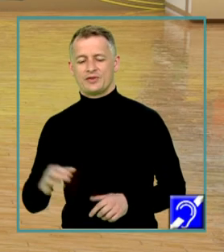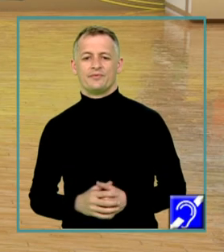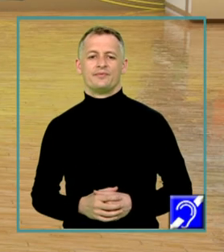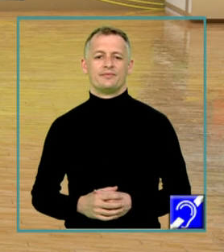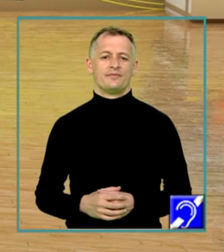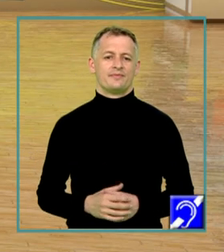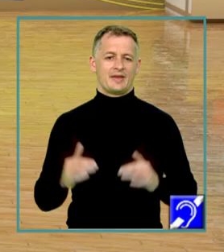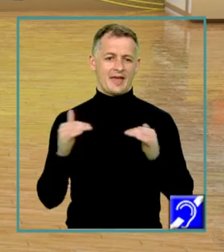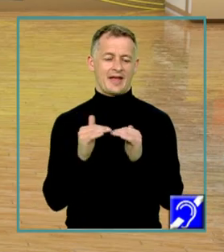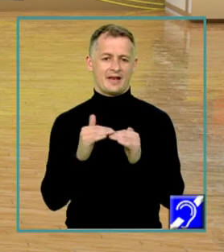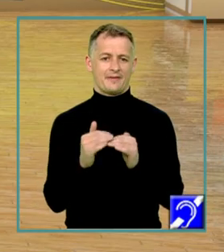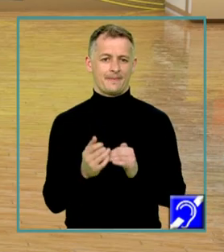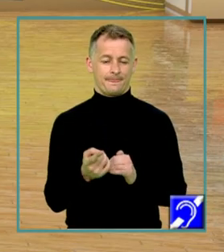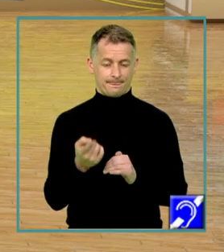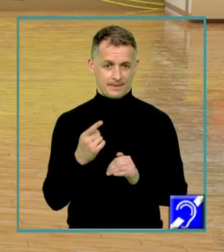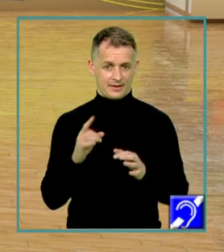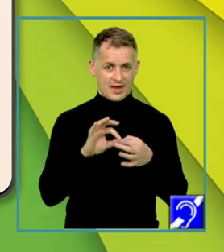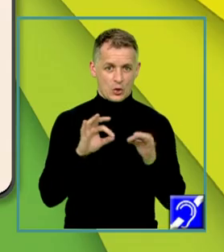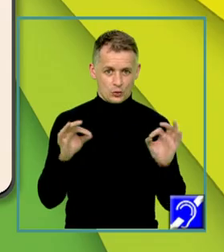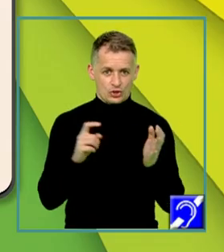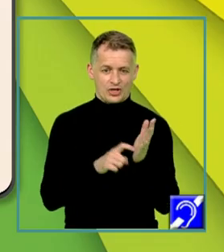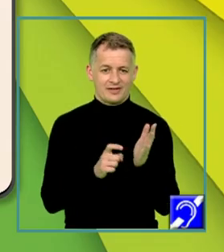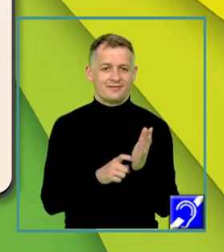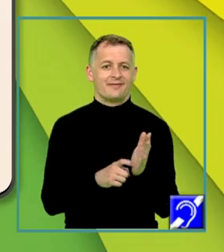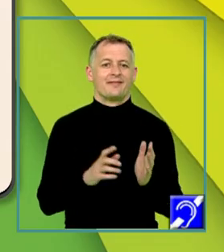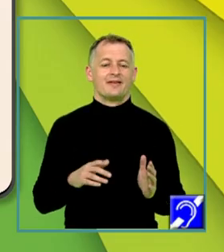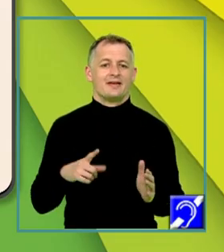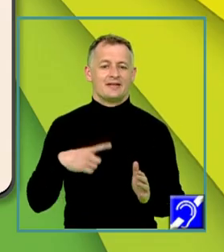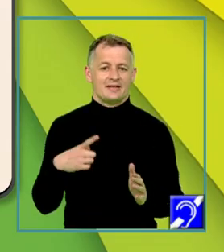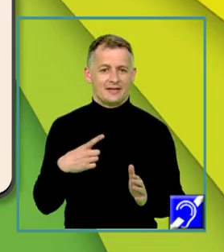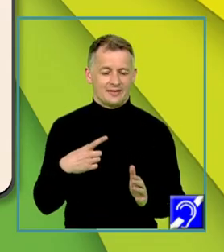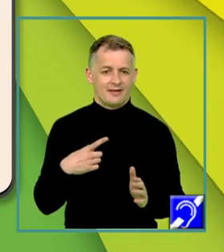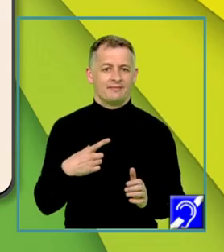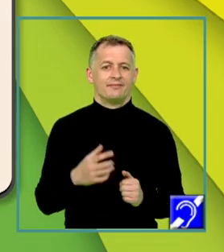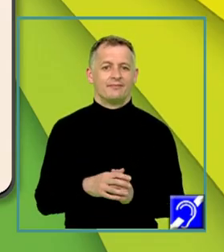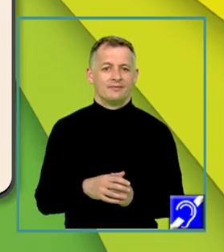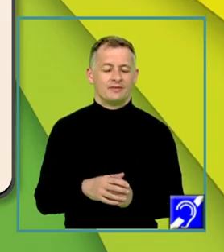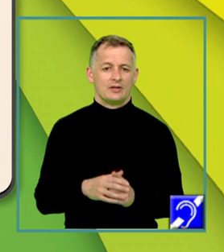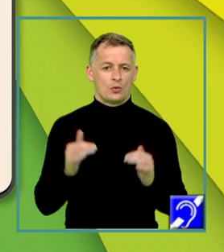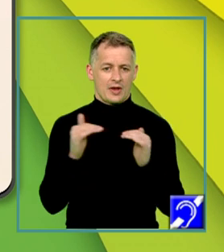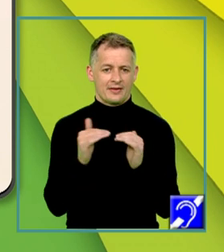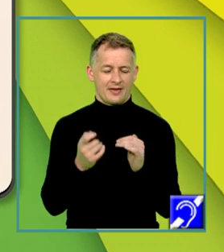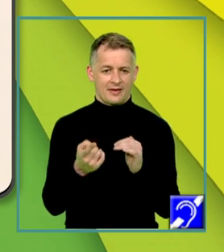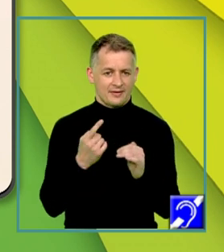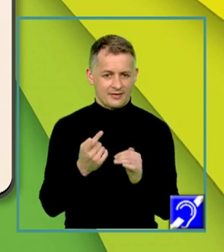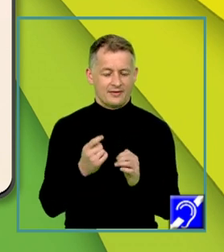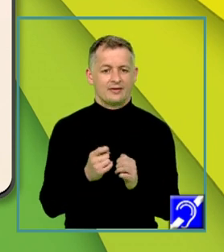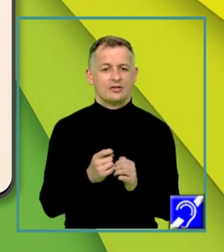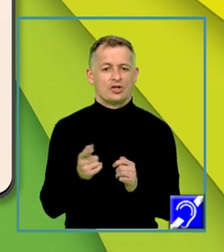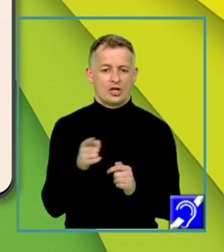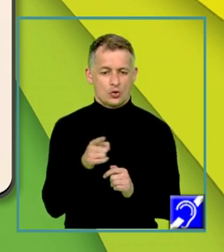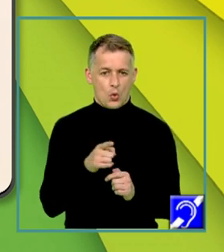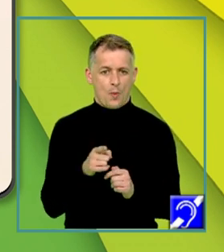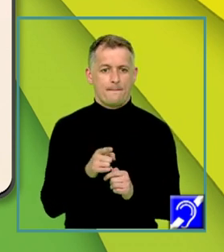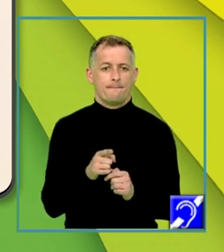Egalitatea din enunțul cerinței este echivalentă cu egalitatea dintre cele două